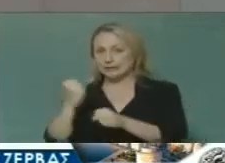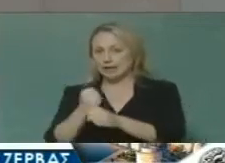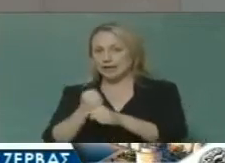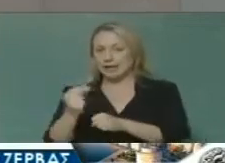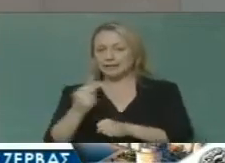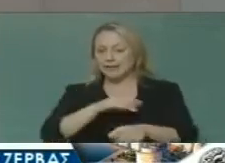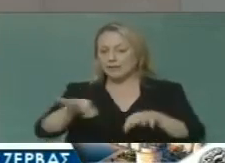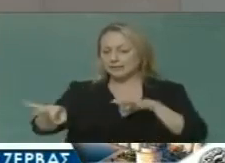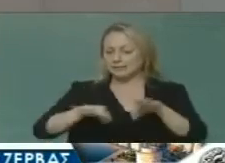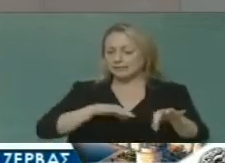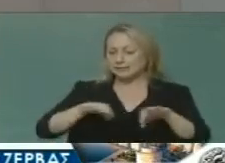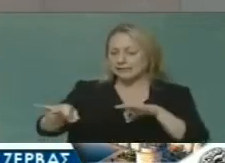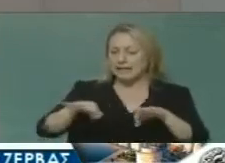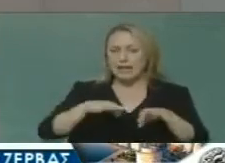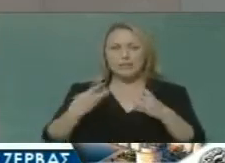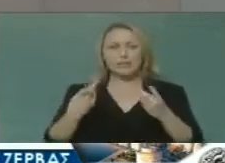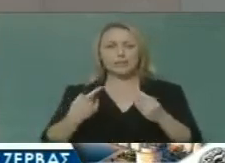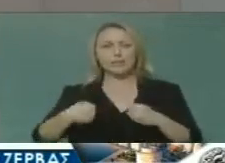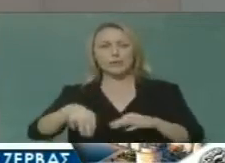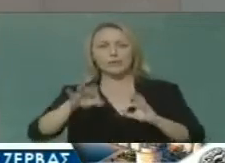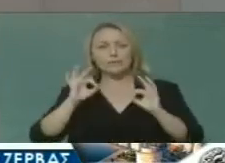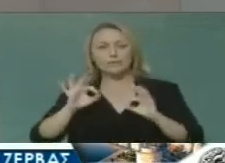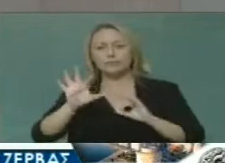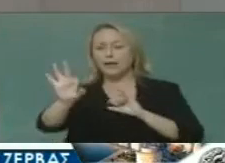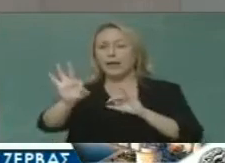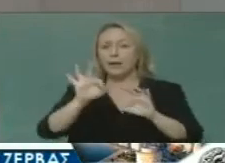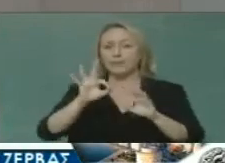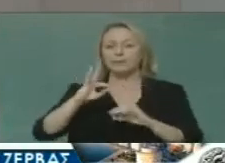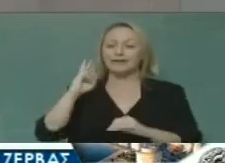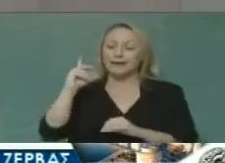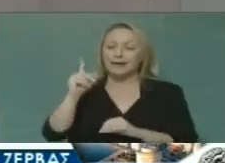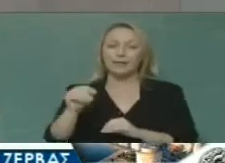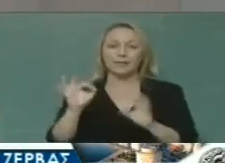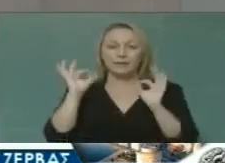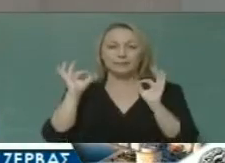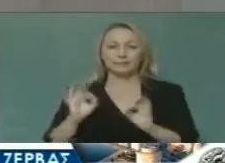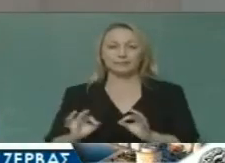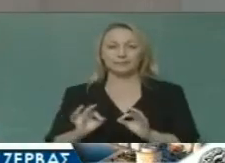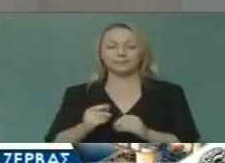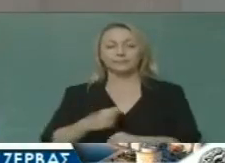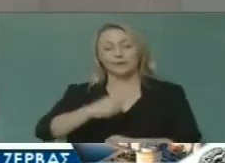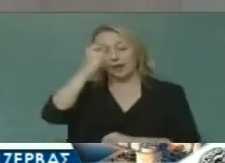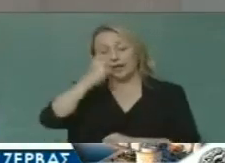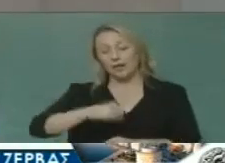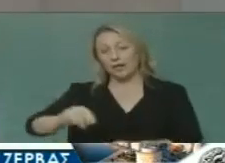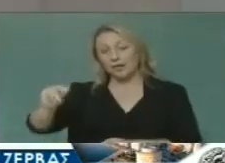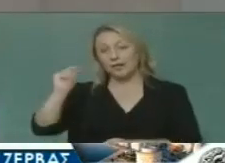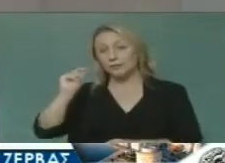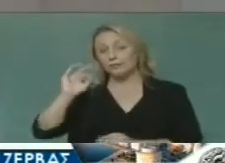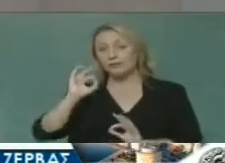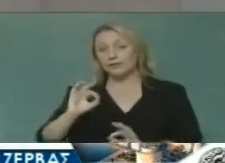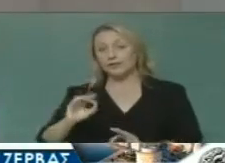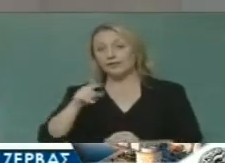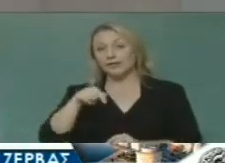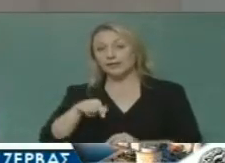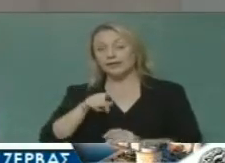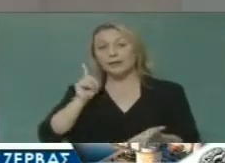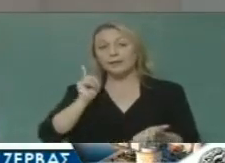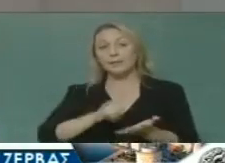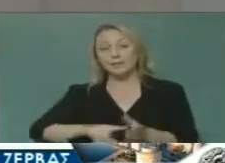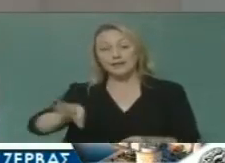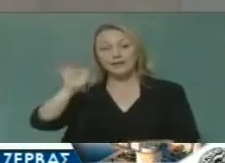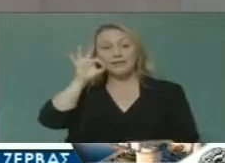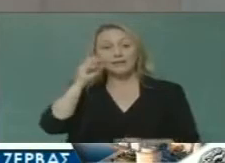επιλογές που το κάνουμε πράξεις σε καθημερινή βάση. Υποσχέθηκα πως βασικό μας μέλημα είναι να επανεντάξουμε τη